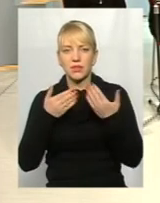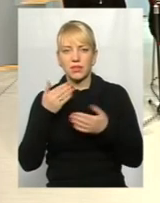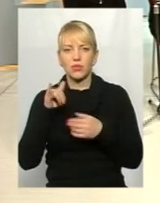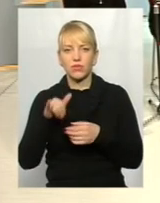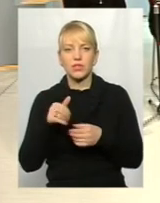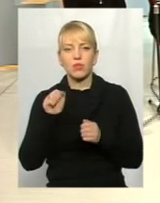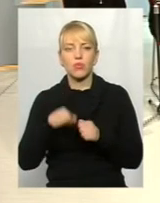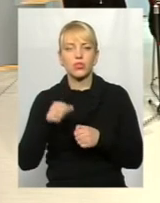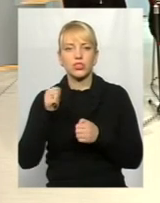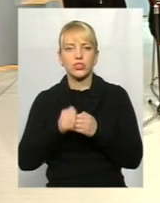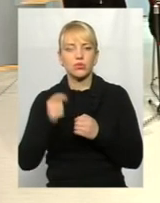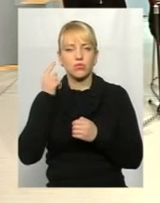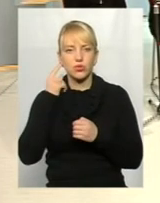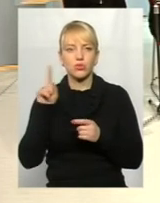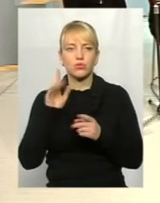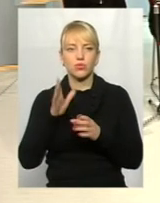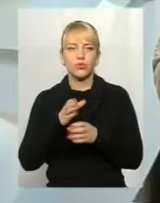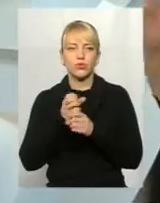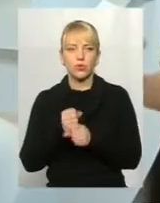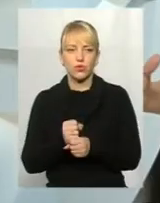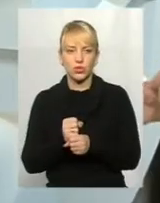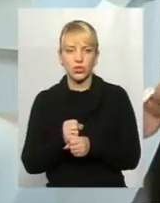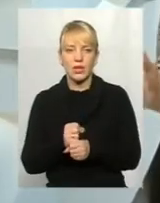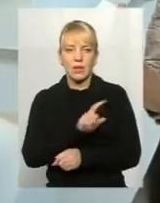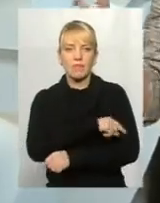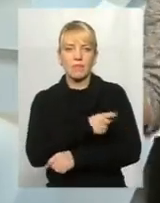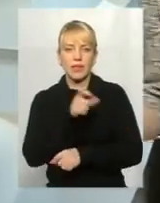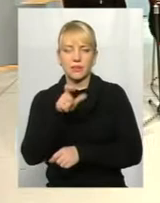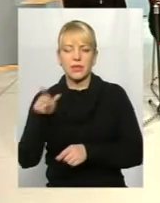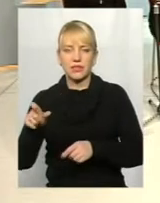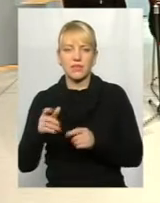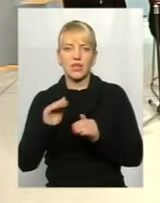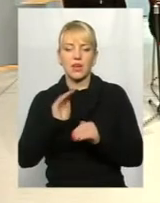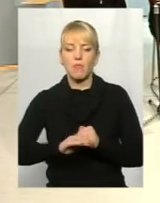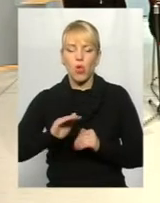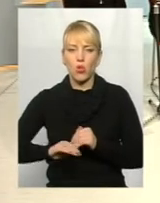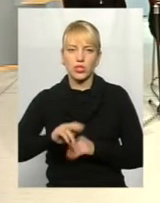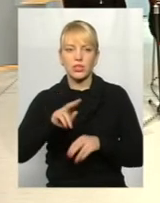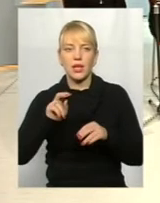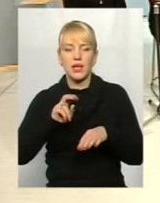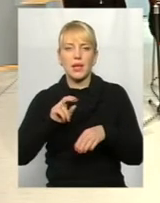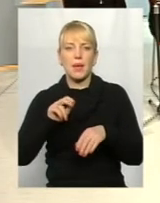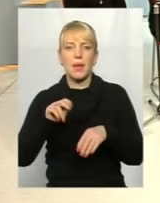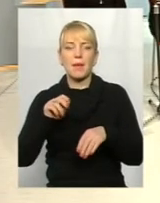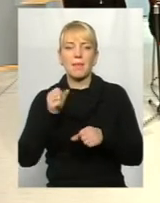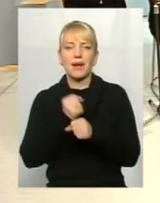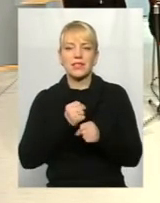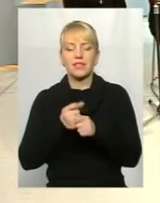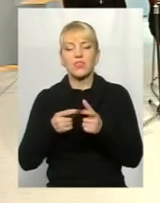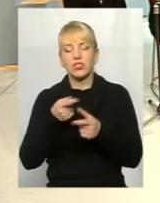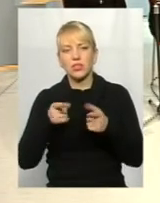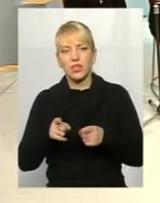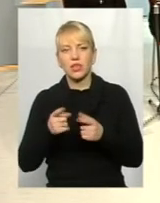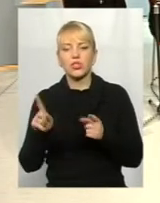можна часто почути, що от будуть скорочені медпрацівники, молодші працівники, чи справді так, і що є в проєкті,